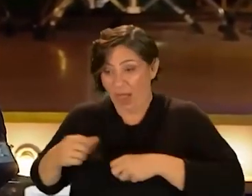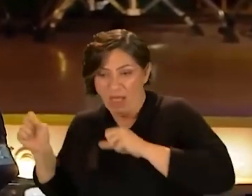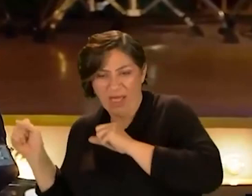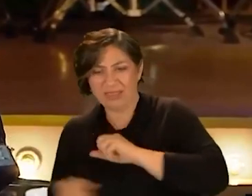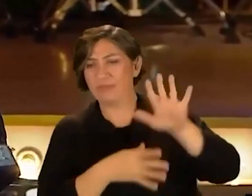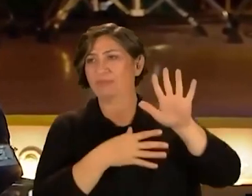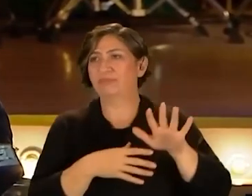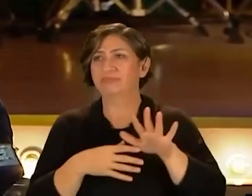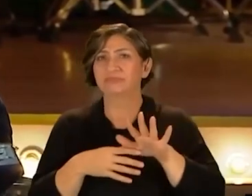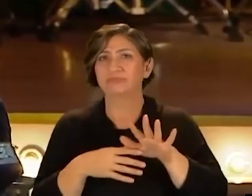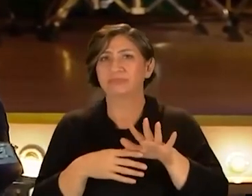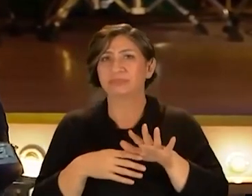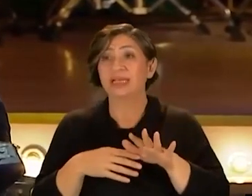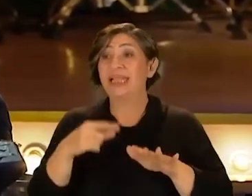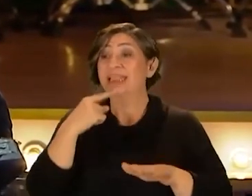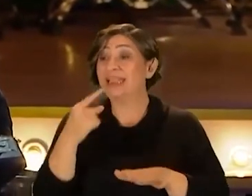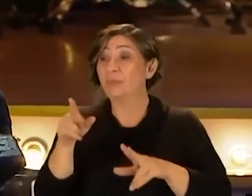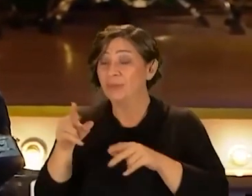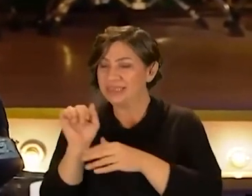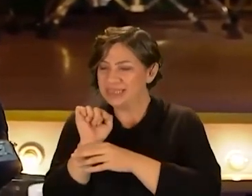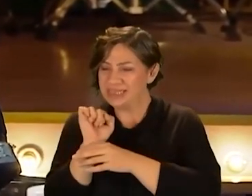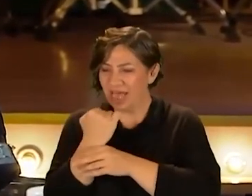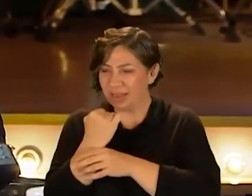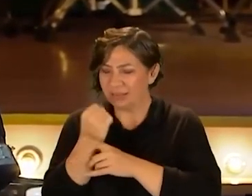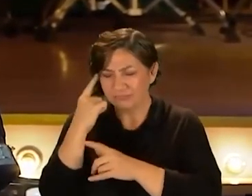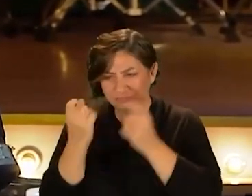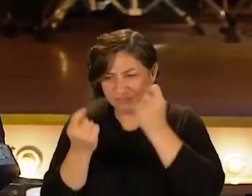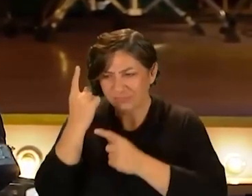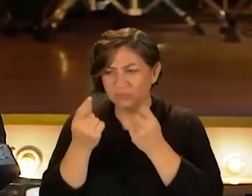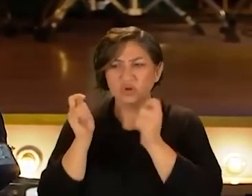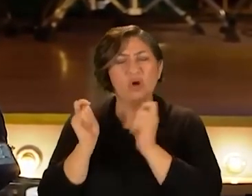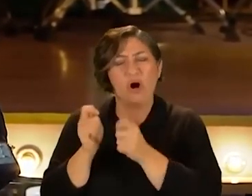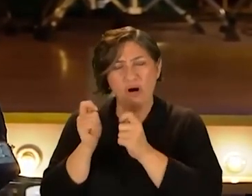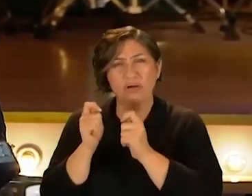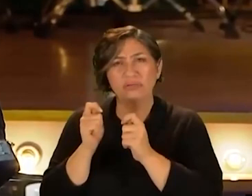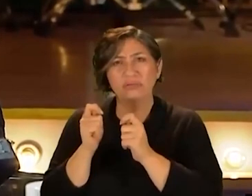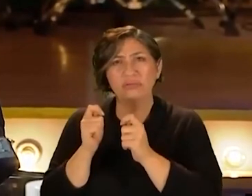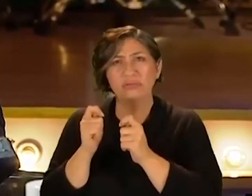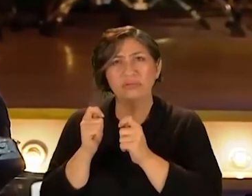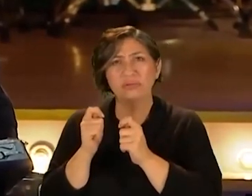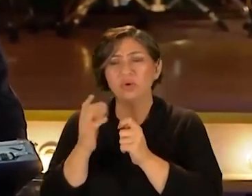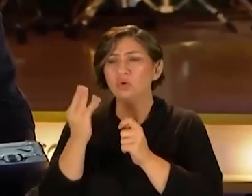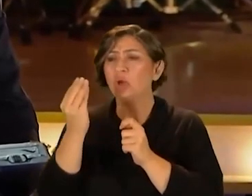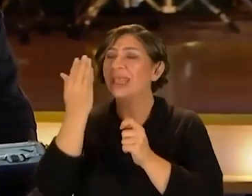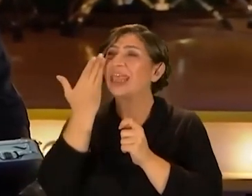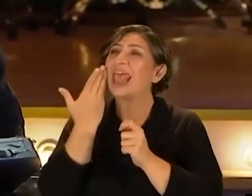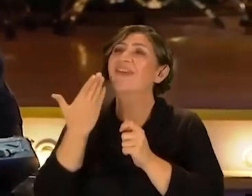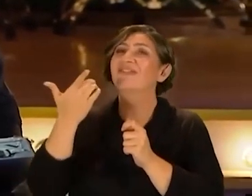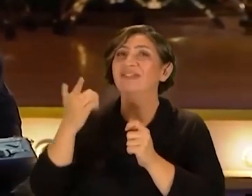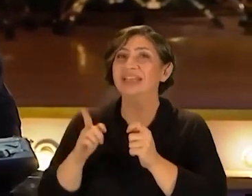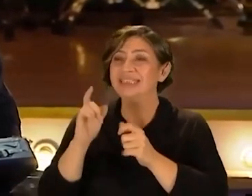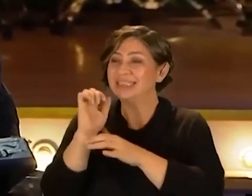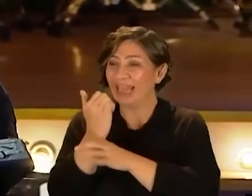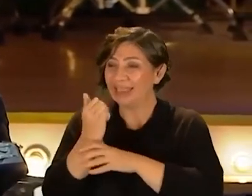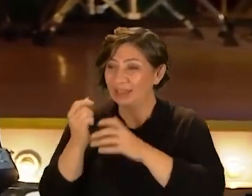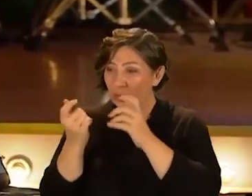yere atmıştım Ha pürüzler Dediğim gibi sanat üretmek çileli bir iş Evet Çok keyifle sanat